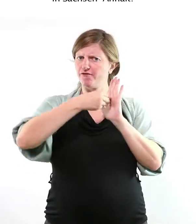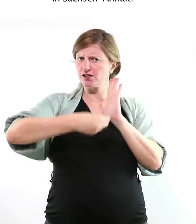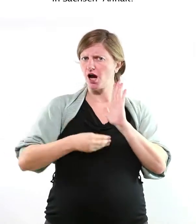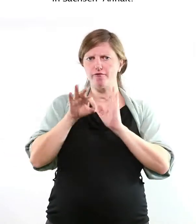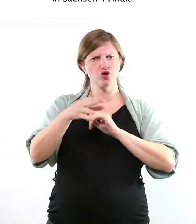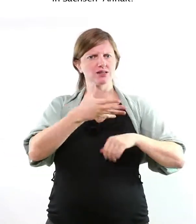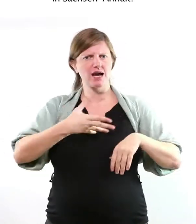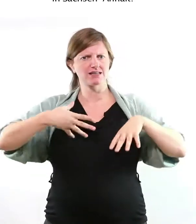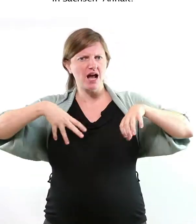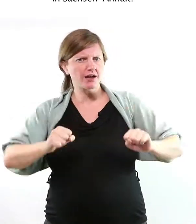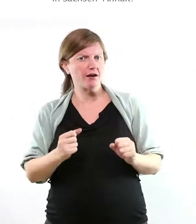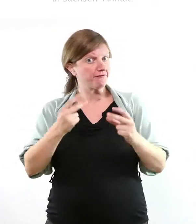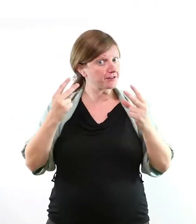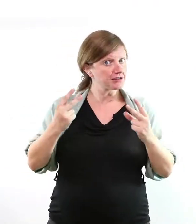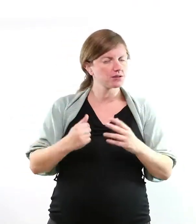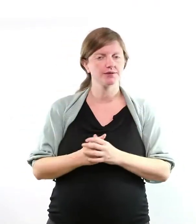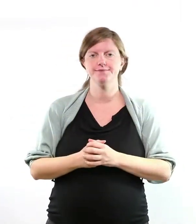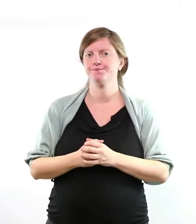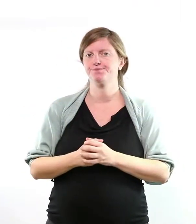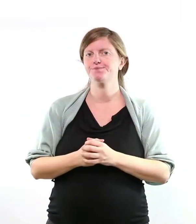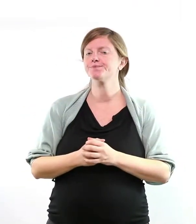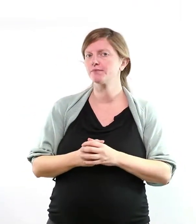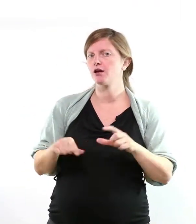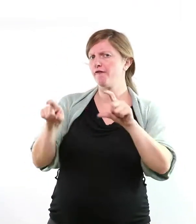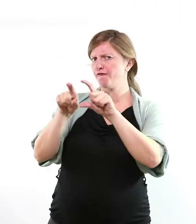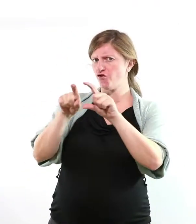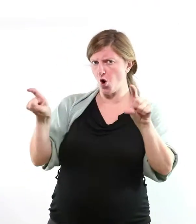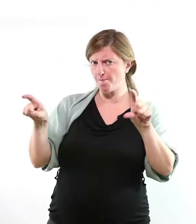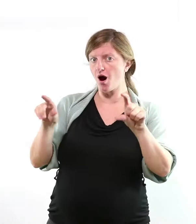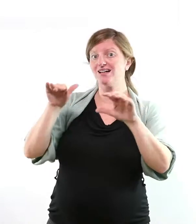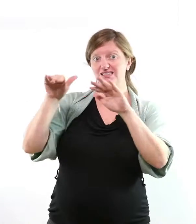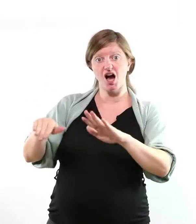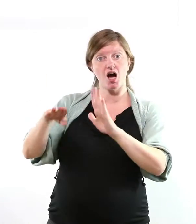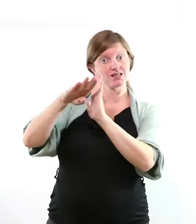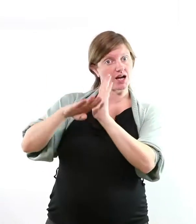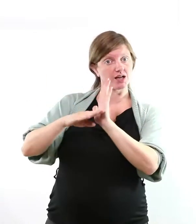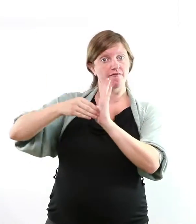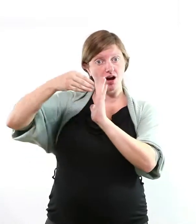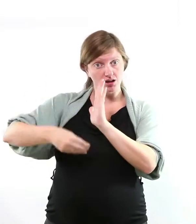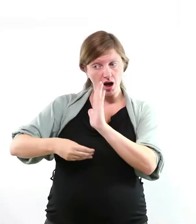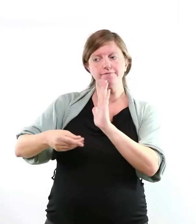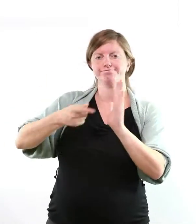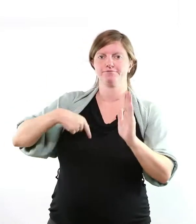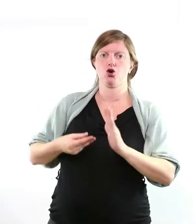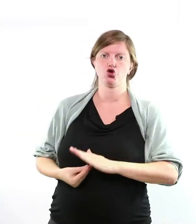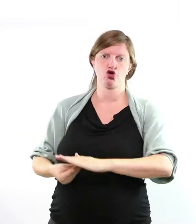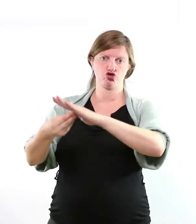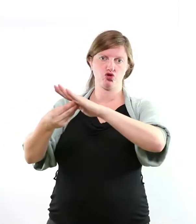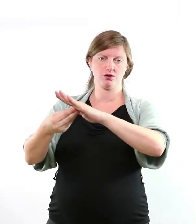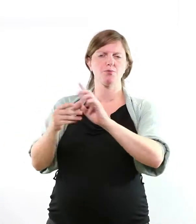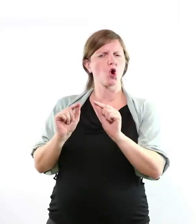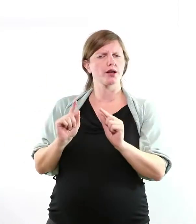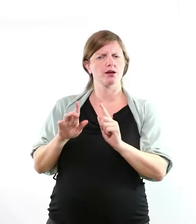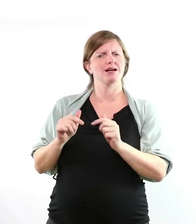Beschäftigungsentwicklung in Sachsen-Anhalt? Die Landesregierung unterstützt ausdrücklich den Abschluss von Tarifverträgen und